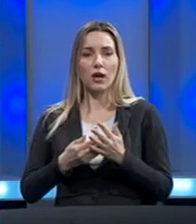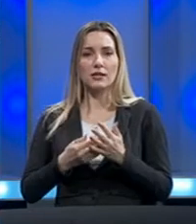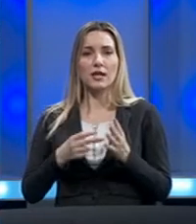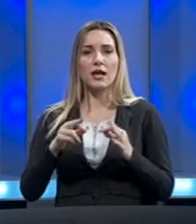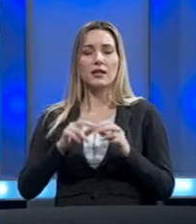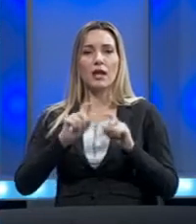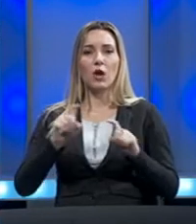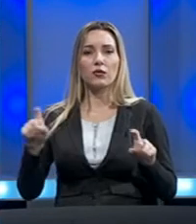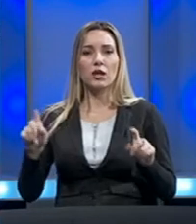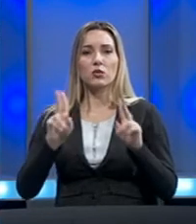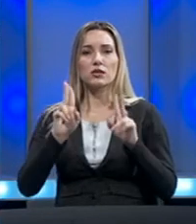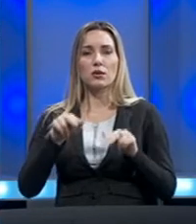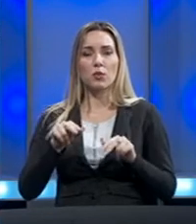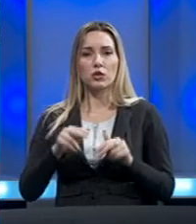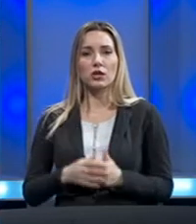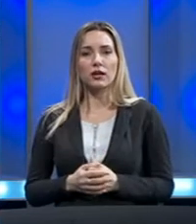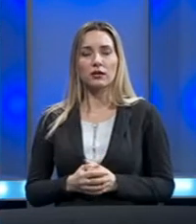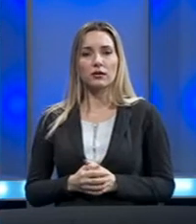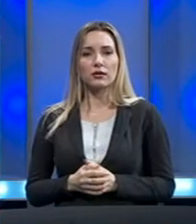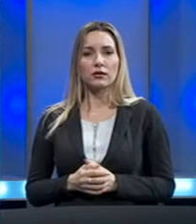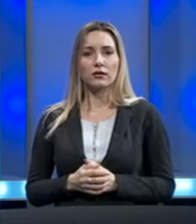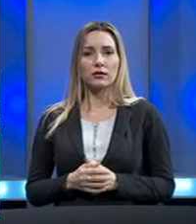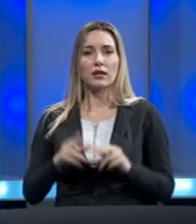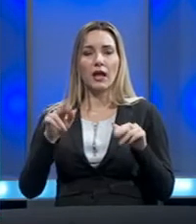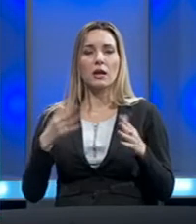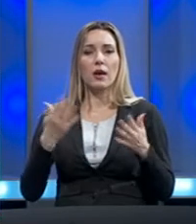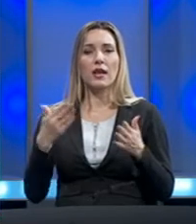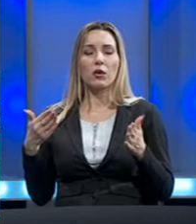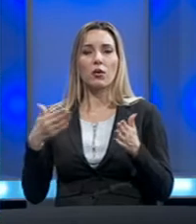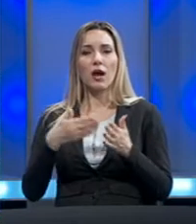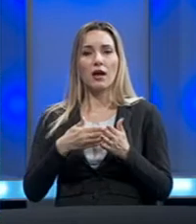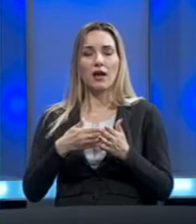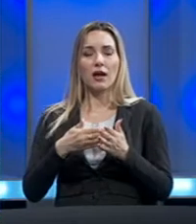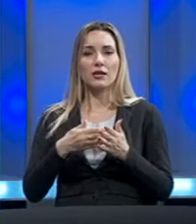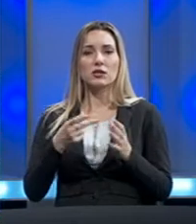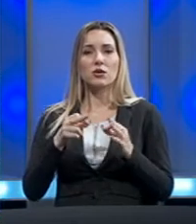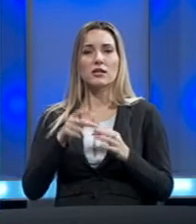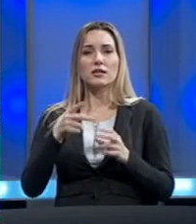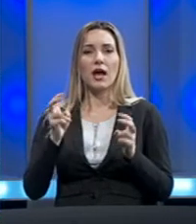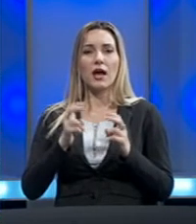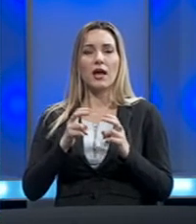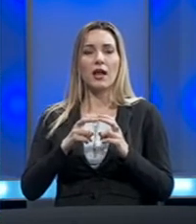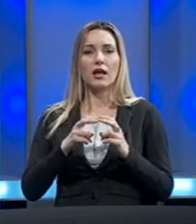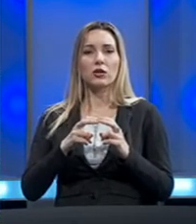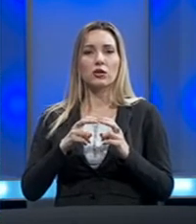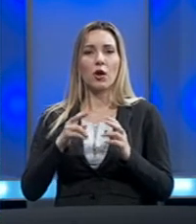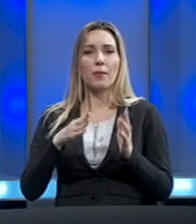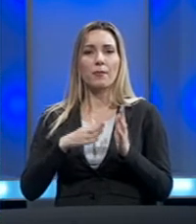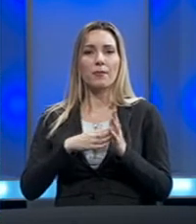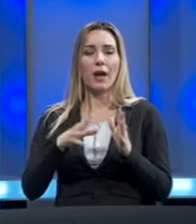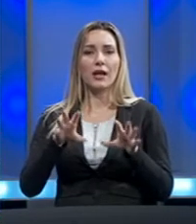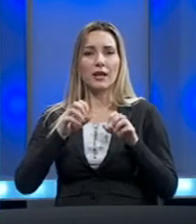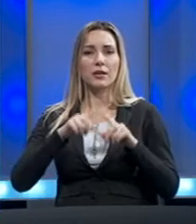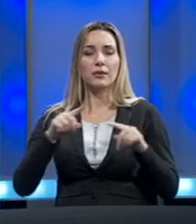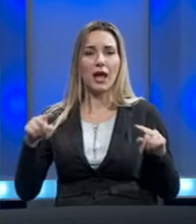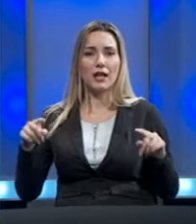virus može da, da kažem, ima neku interakciju sa elektromagnetnim talasom u cijelini